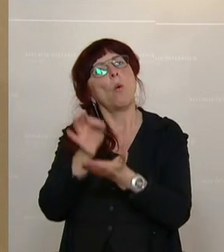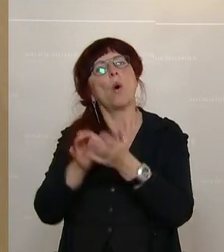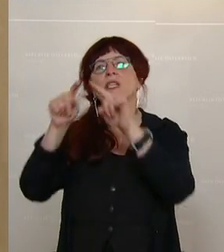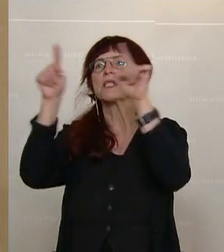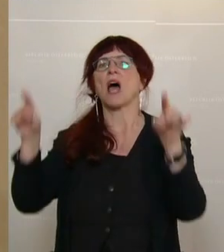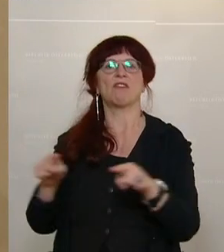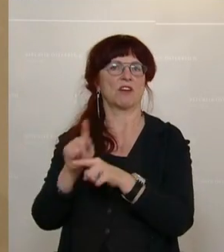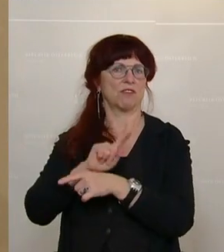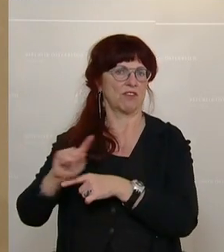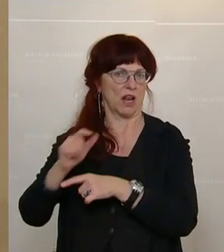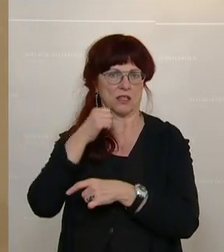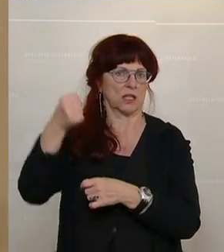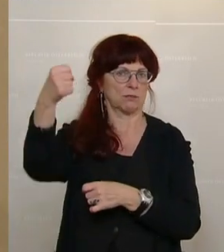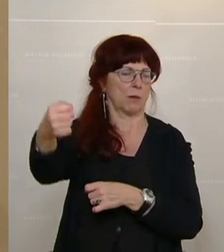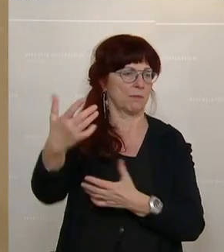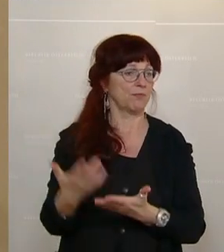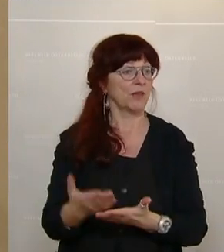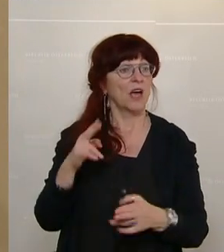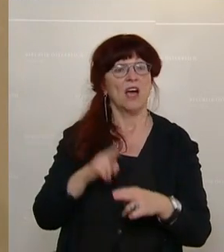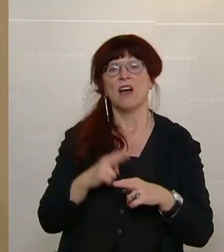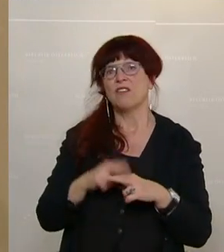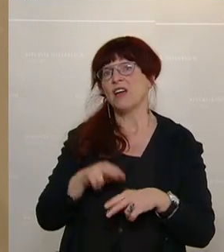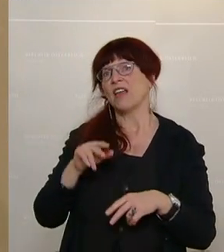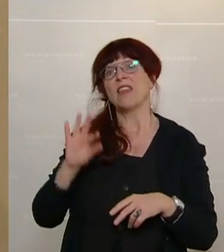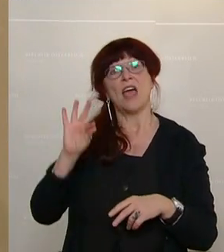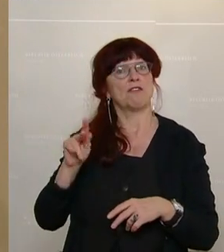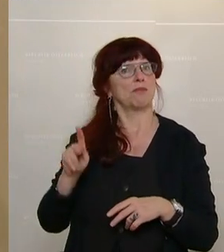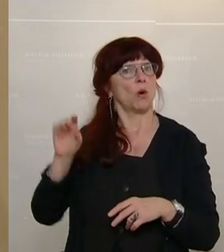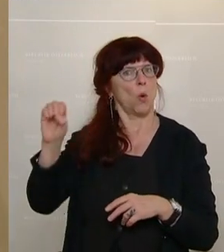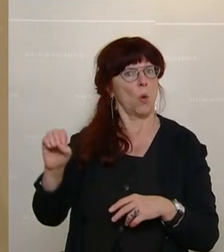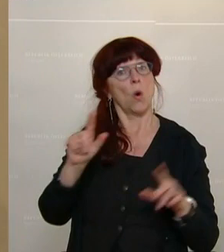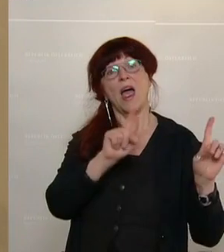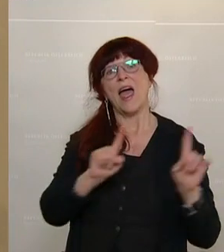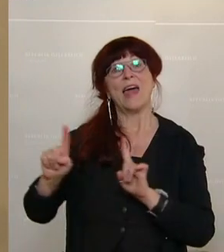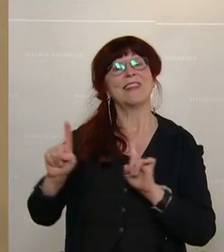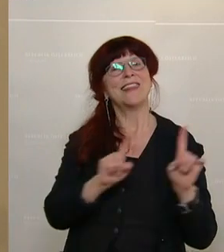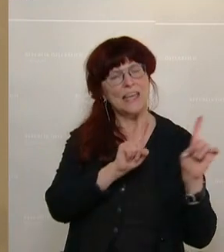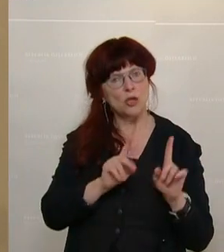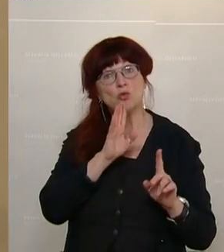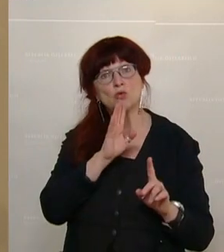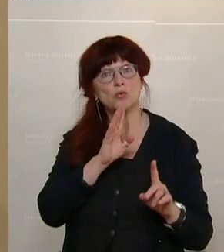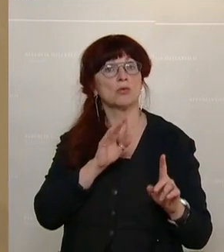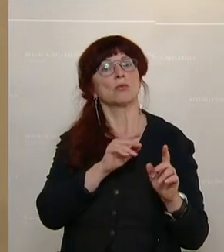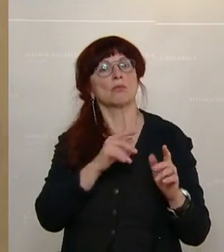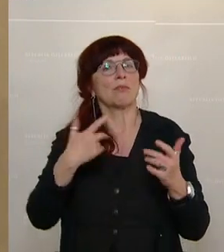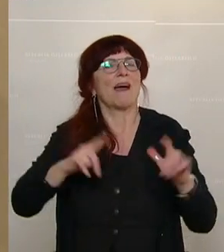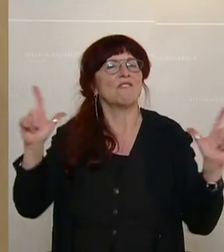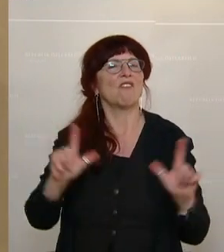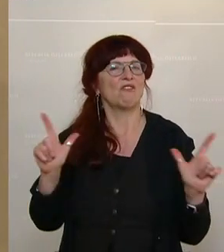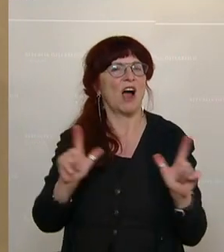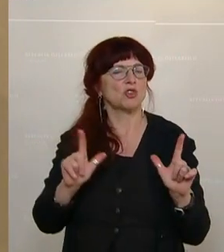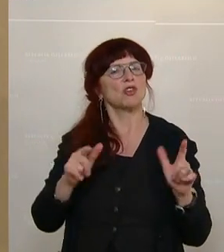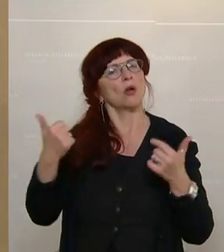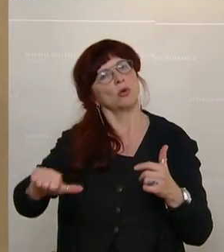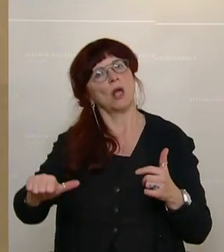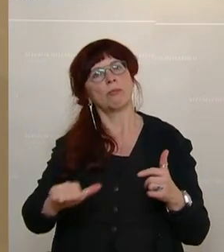bei einer Wahlkampfveranstaltung ein Lied abspielt, wo sie keine Urheberrechte haben, dann ist das natürlich nicht von der Immunität geschützt. Wenn Sie in dem Zusammenhang